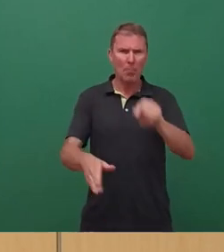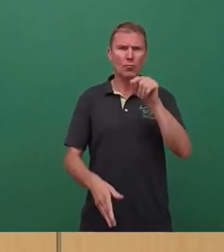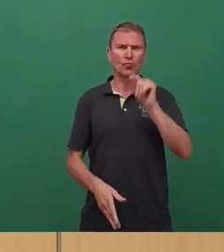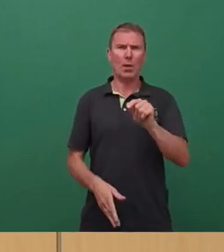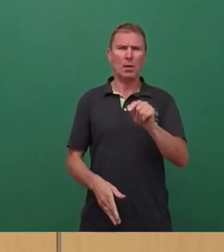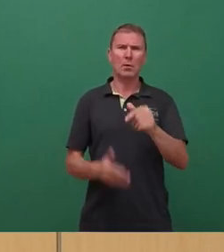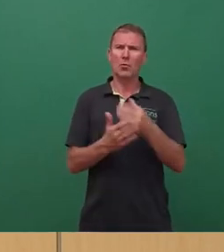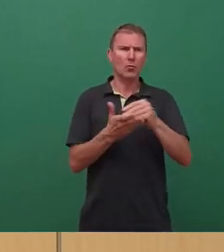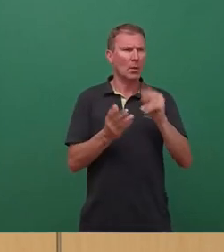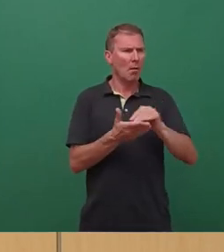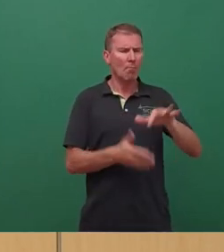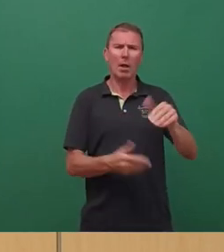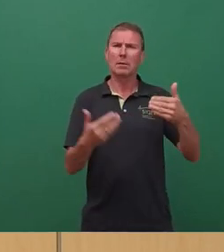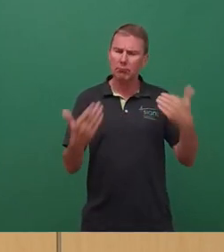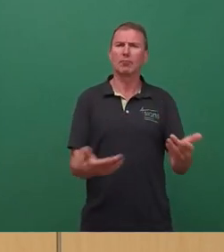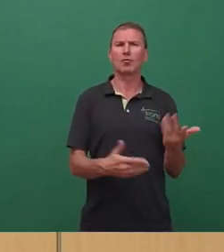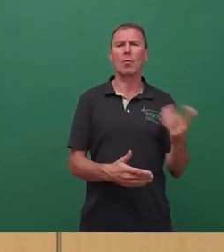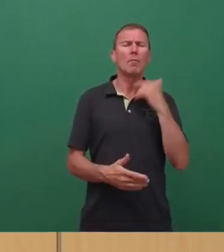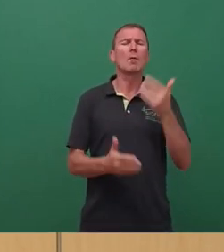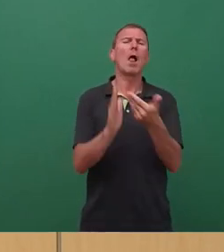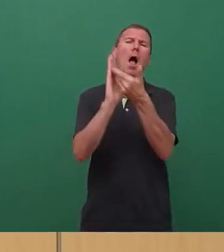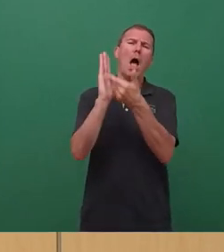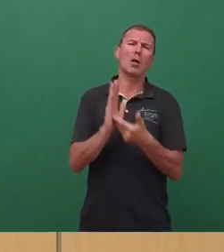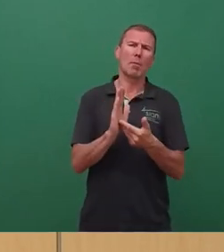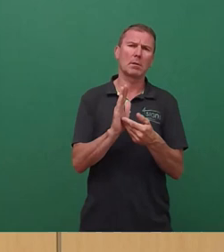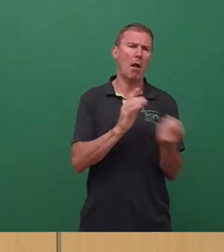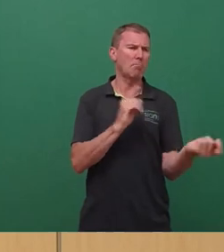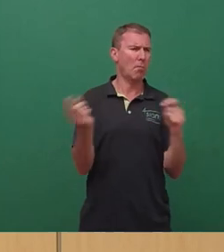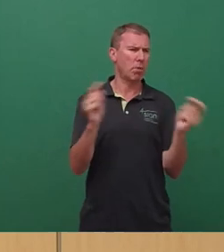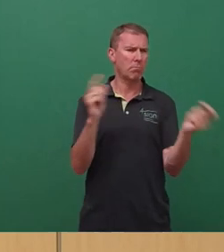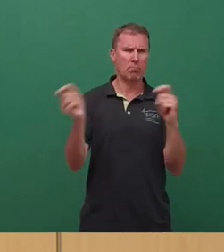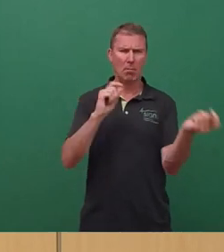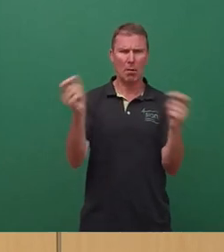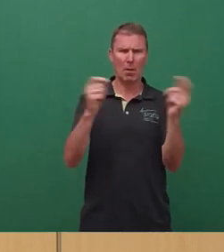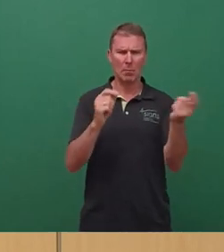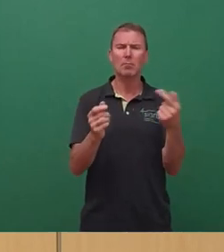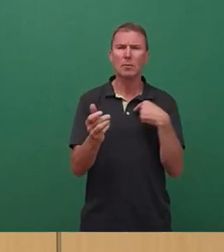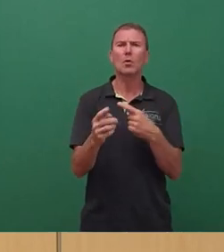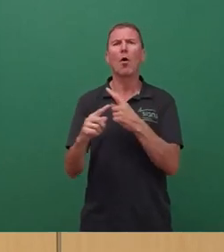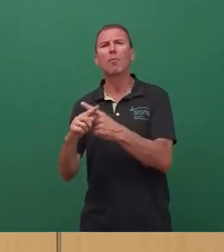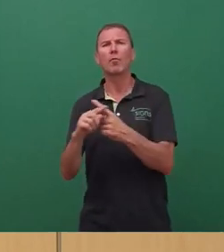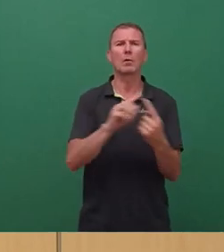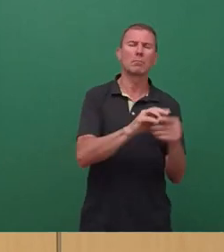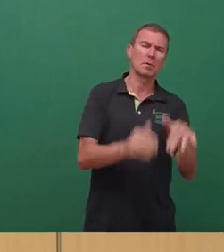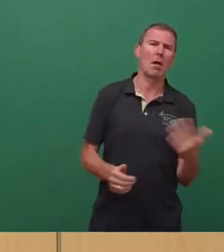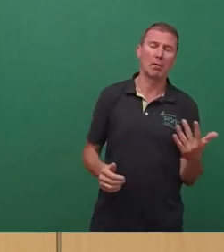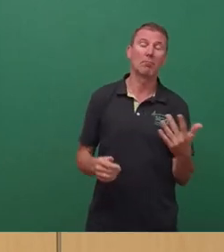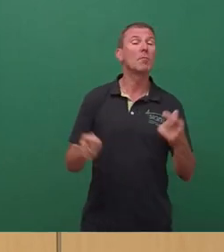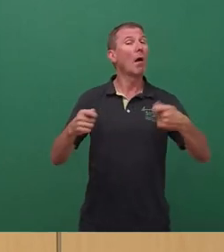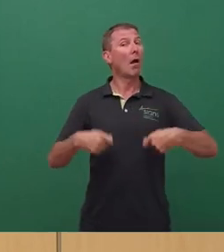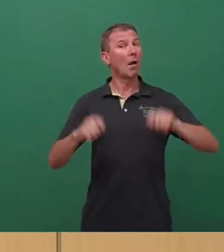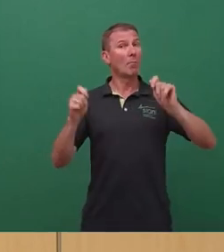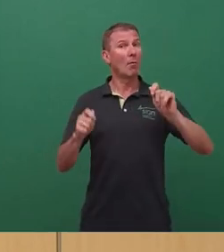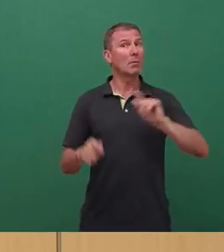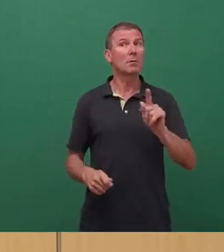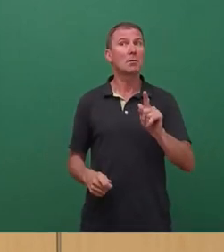Neustädter Markt zu. Es sind schon viele Argumente hier in der Debatte gefallen, die das untermauern. Die Bebauung ist eben nicht 0815.